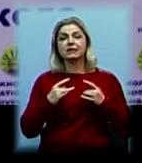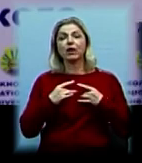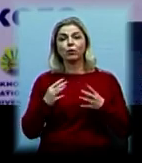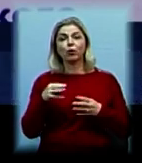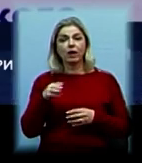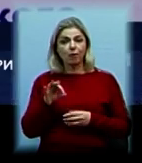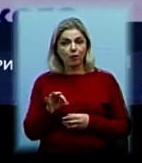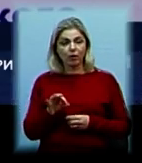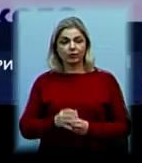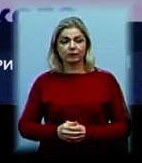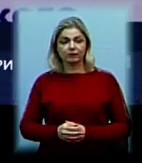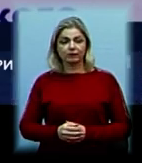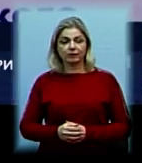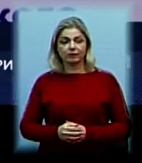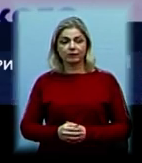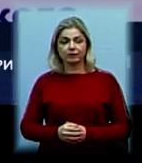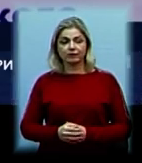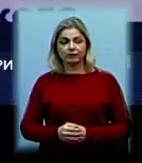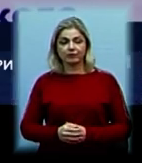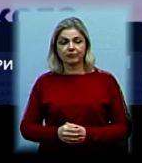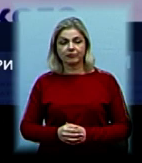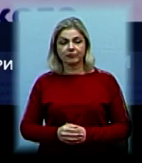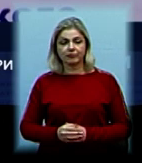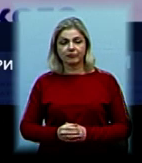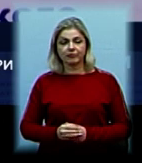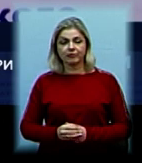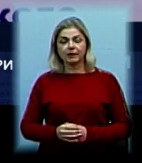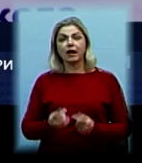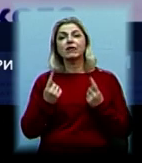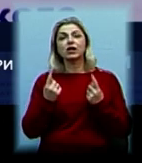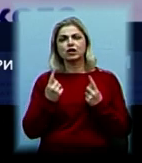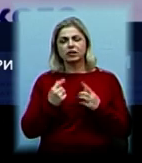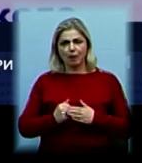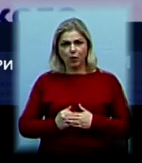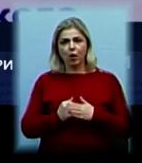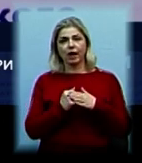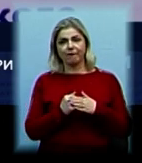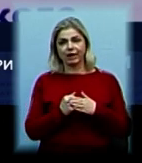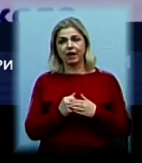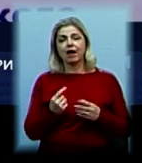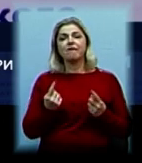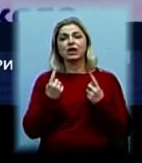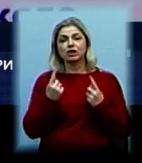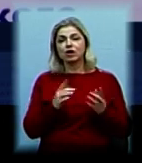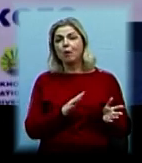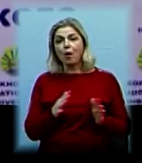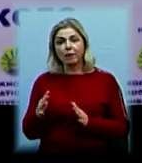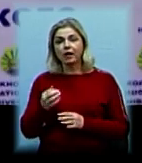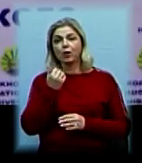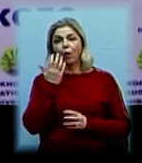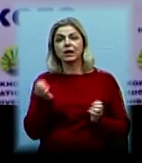величезний прорив, величезний момент, коли